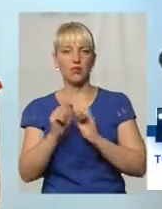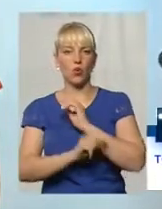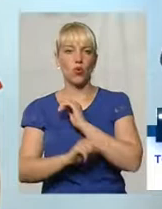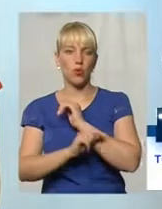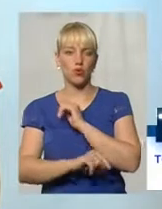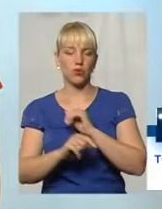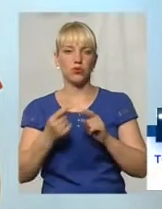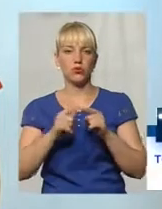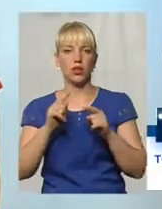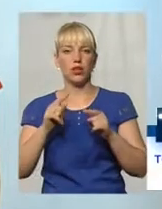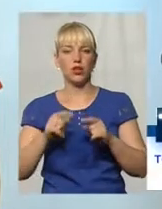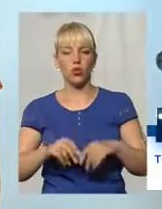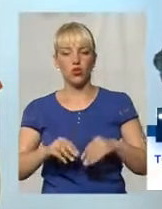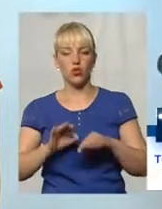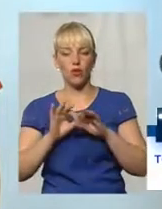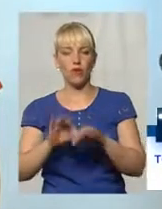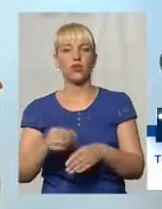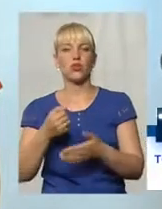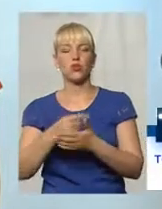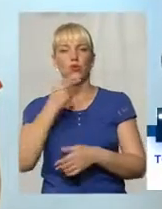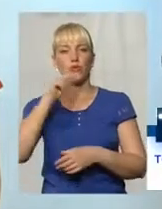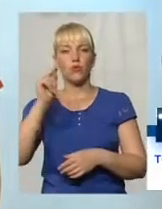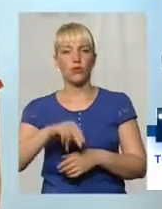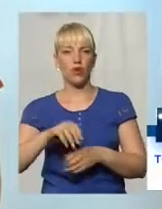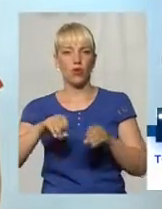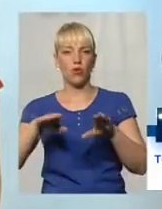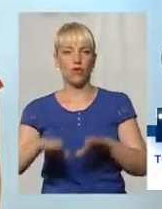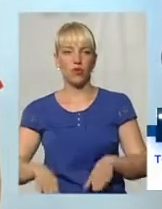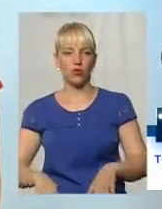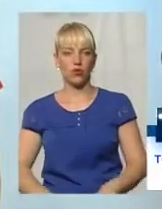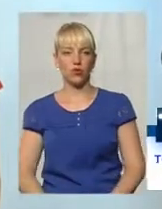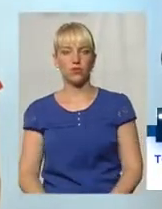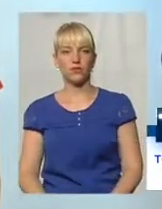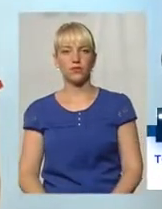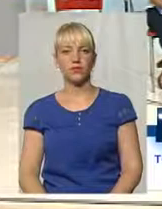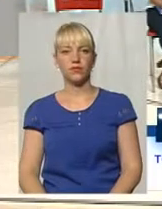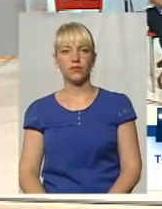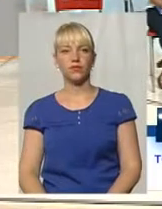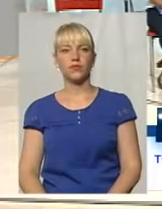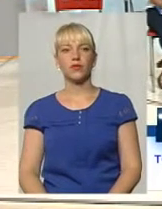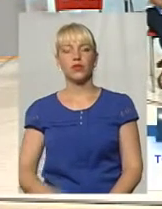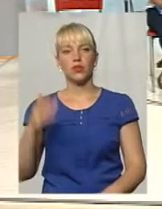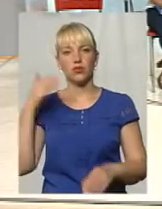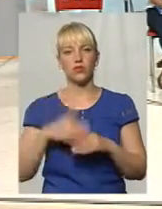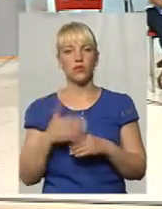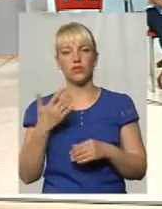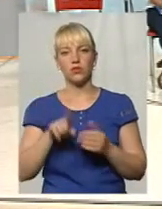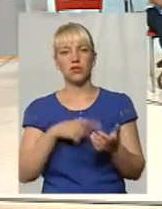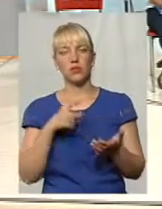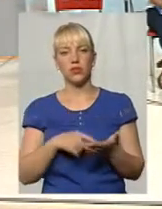доведено до того обвинувального вироку? Я розумію ваше питання. Значить,